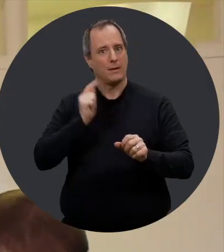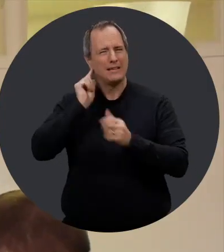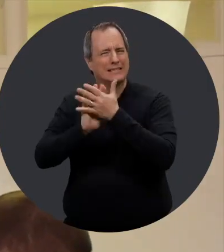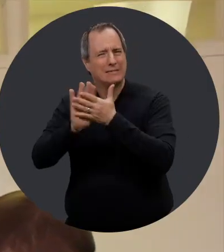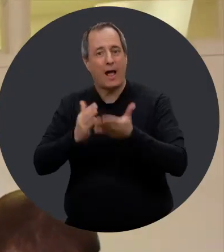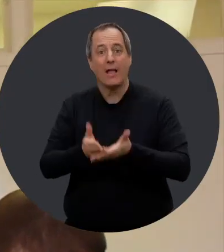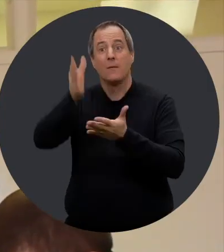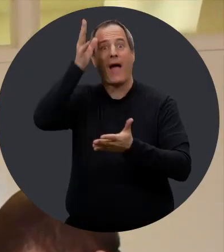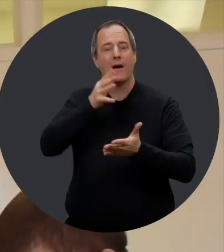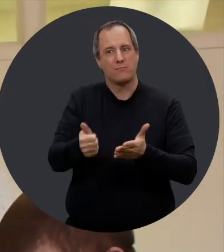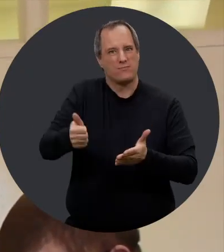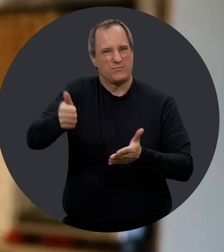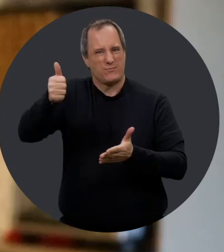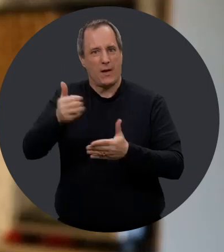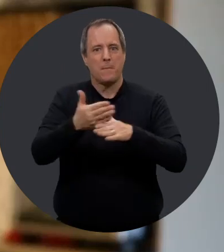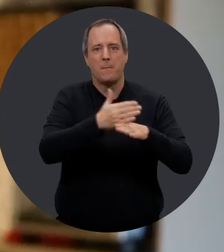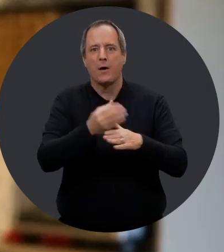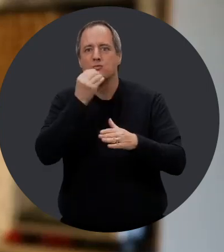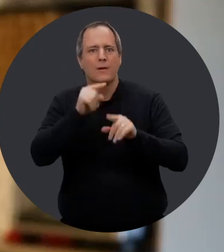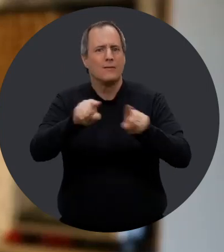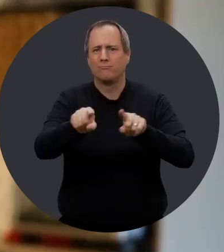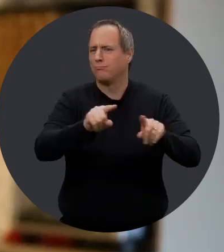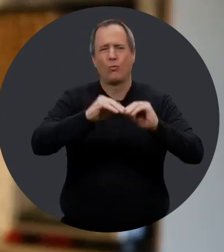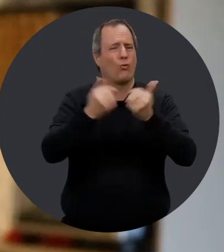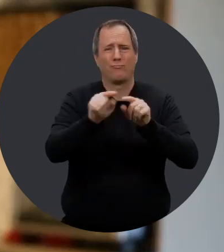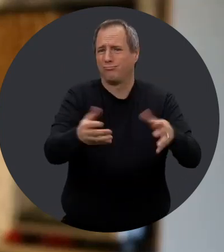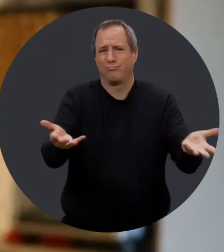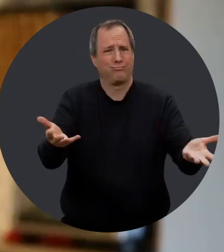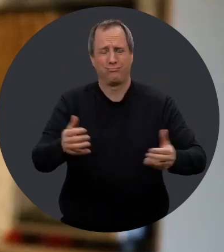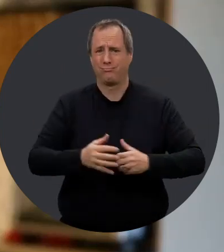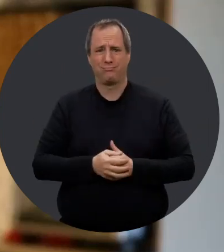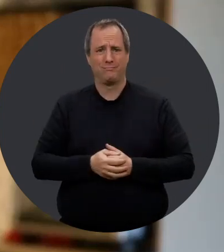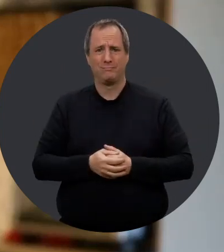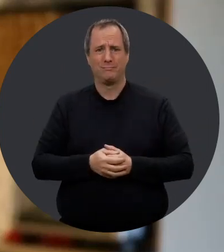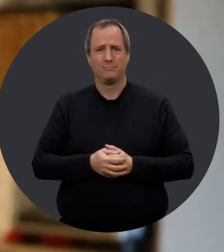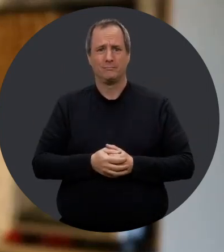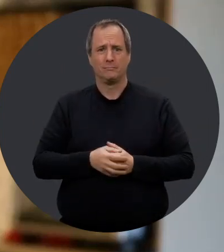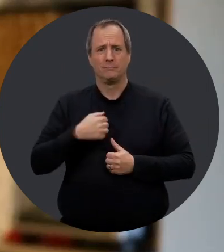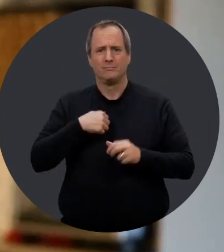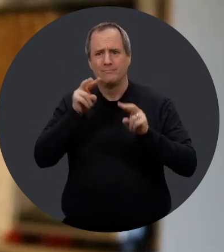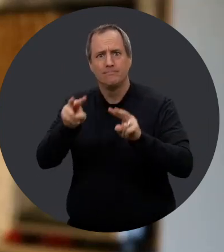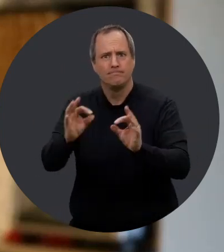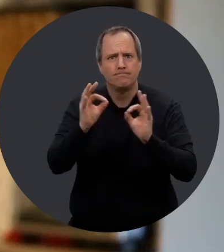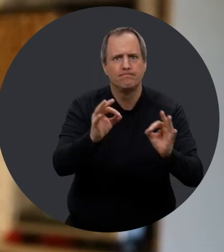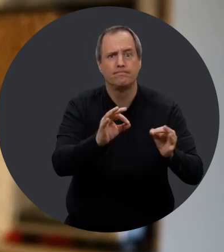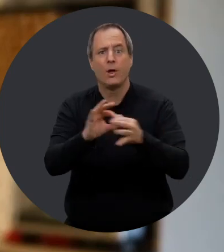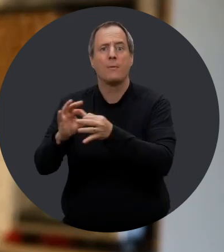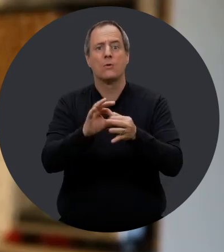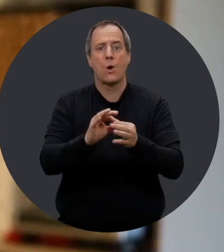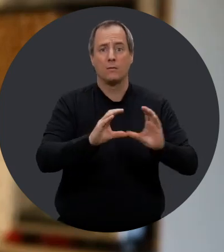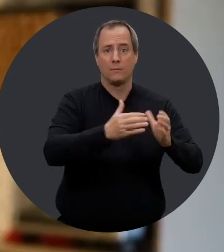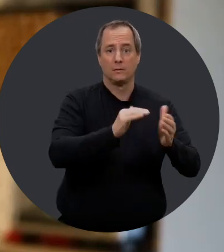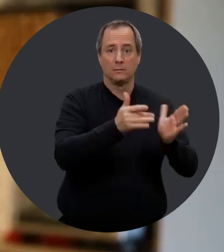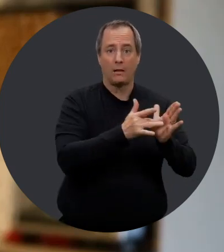d'autonomie plus. Puis, je peux faire plus en maison à cette heure aussi. Il y aussi mes parents, mais je peux les aider